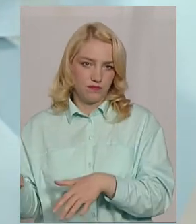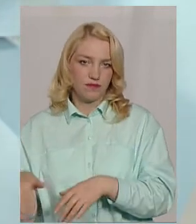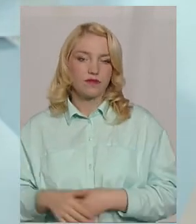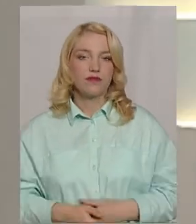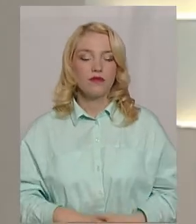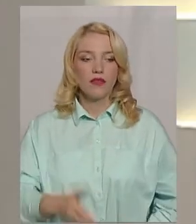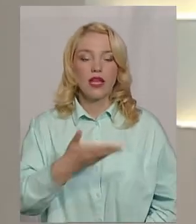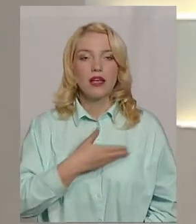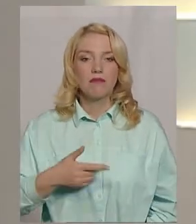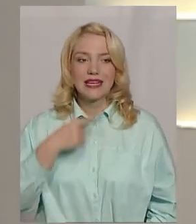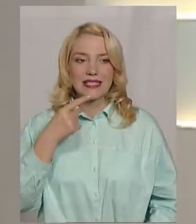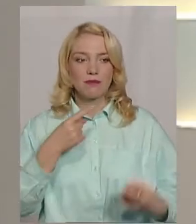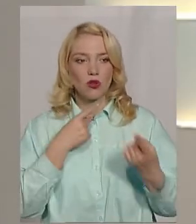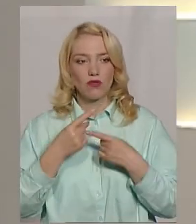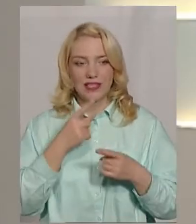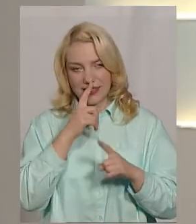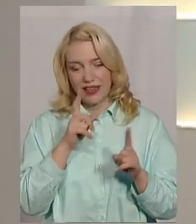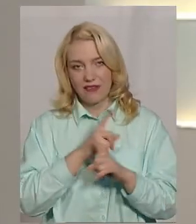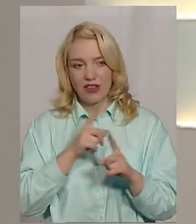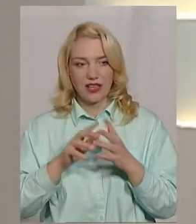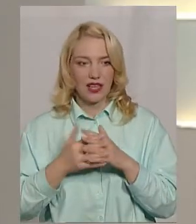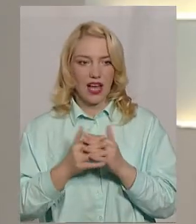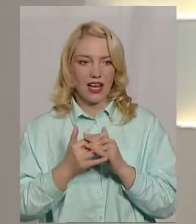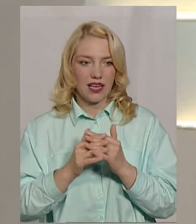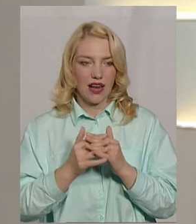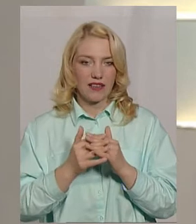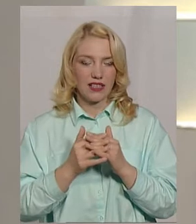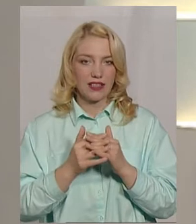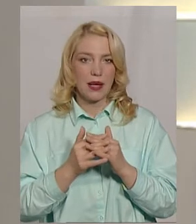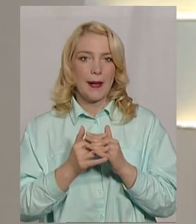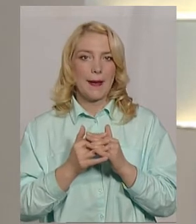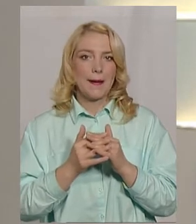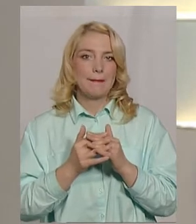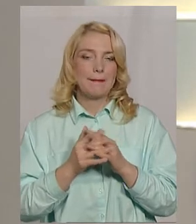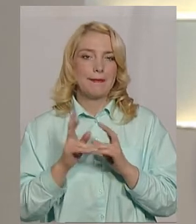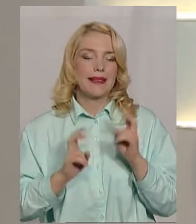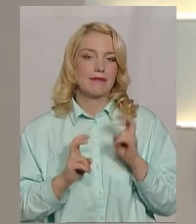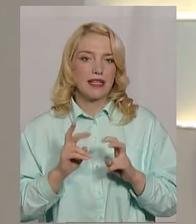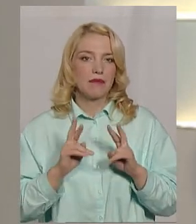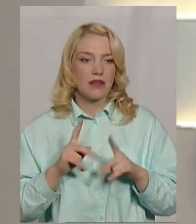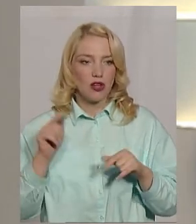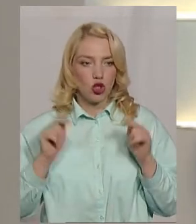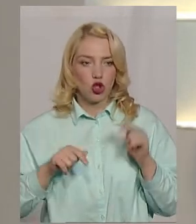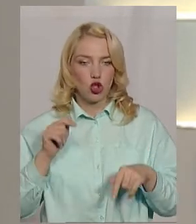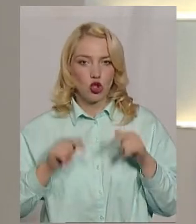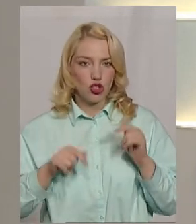поспілкувалися з представниками якраз невеликих аграрних підприємств. От як дощі позначаються